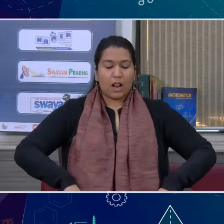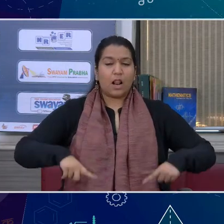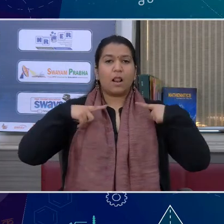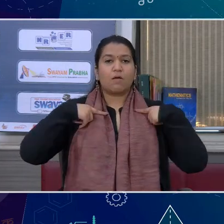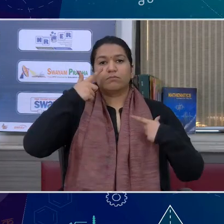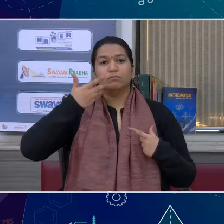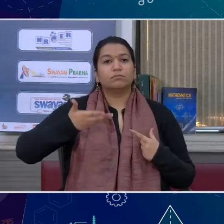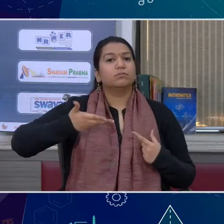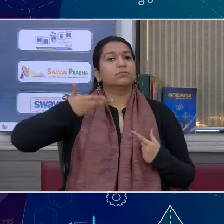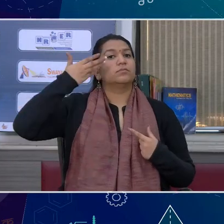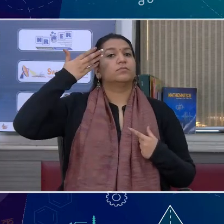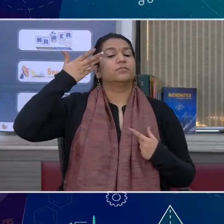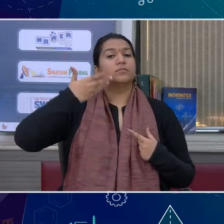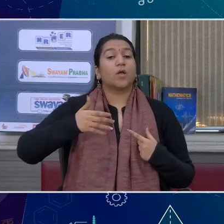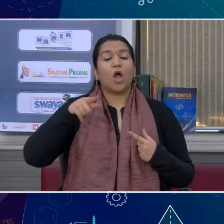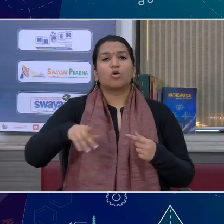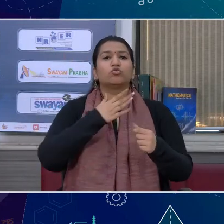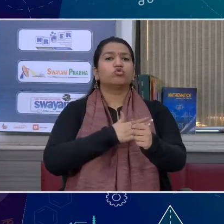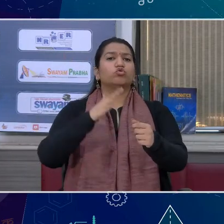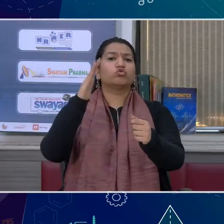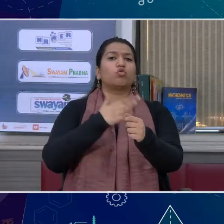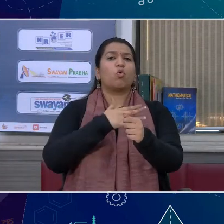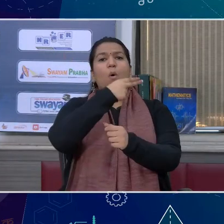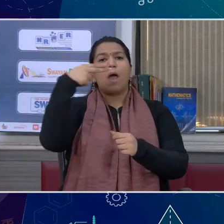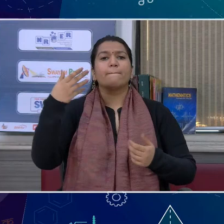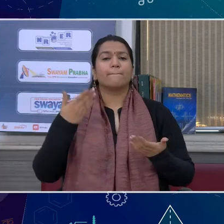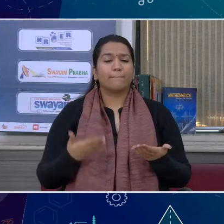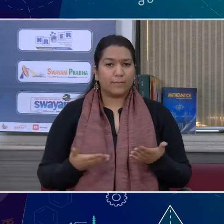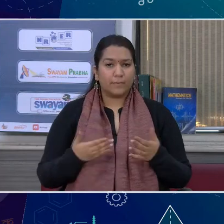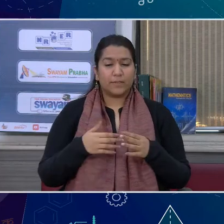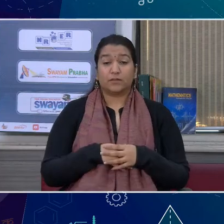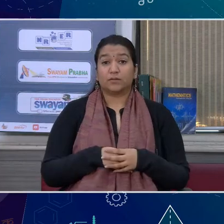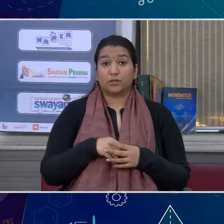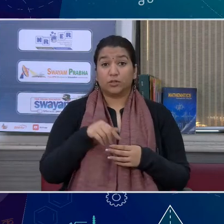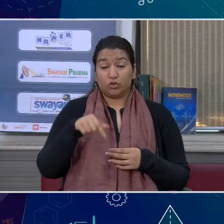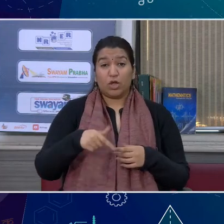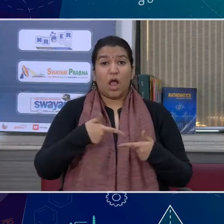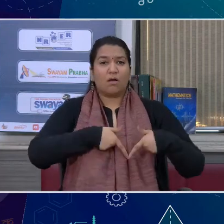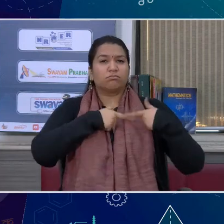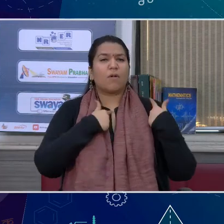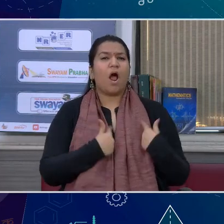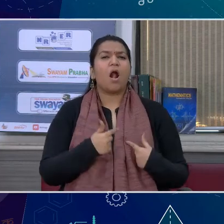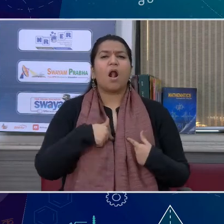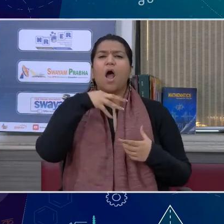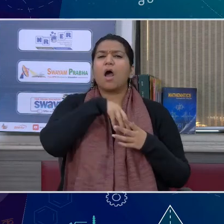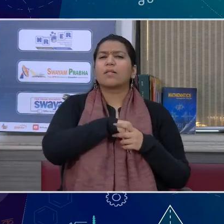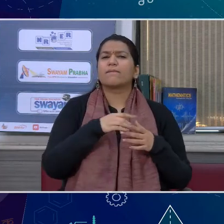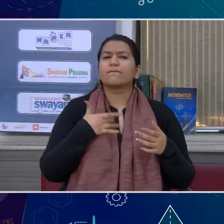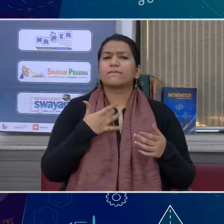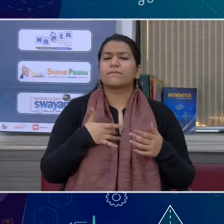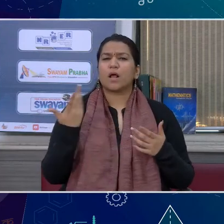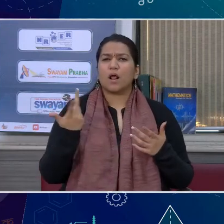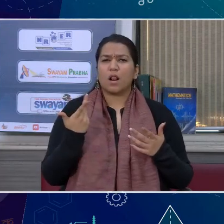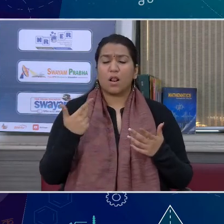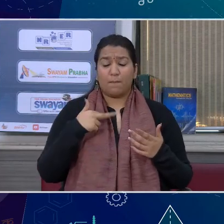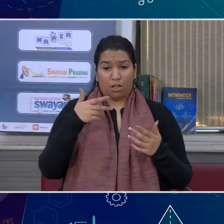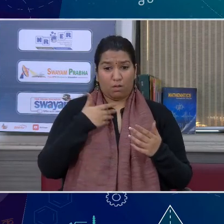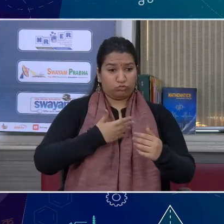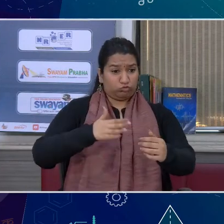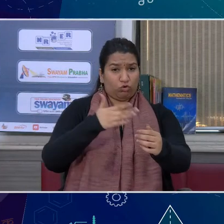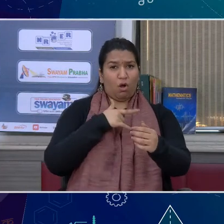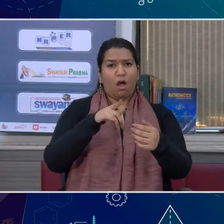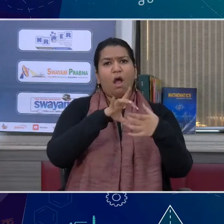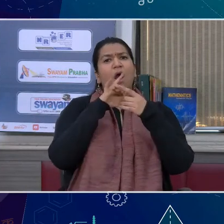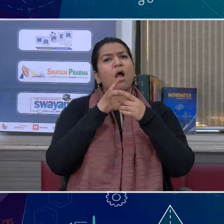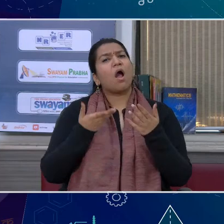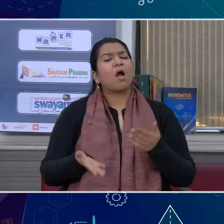सांसों को भी वो एक संगीत का नाम दे रहा है, और यह उसके मन के भावे हैं कि मेरे अंदर, जो मैं तो सांसों क भी संगीत मैं समझता